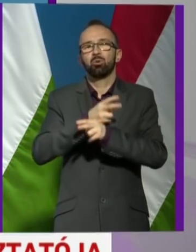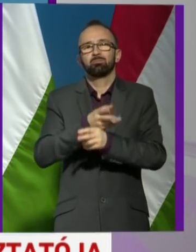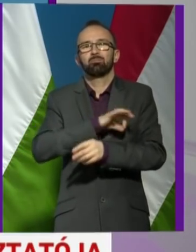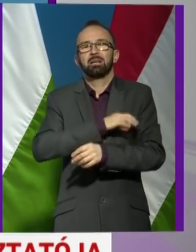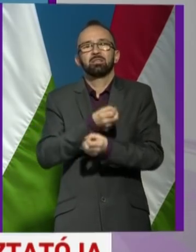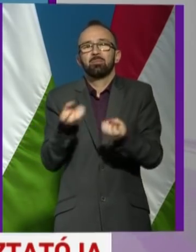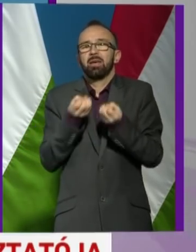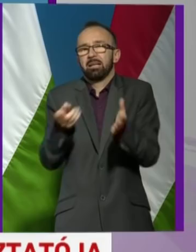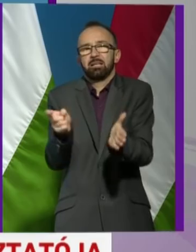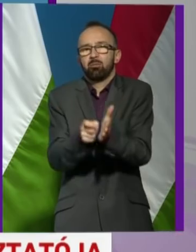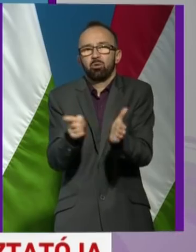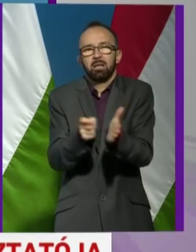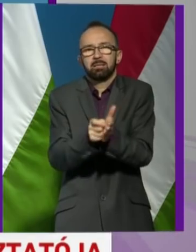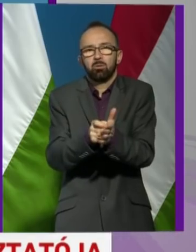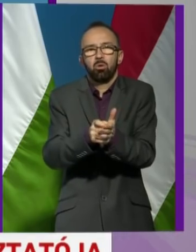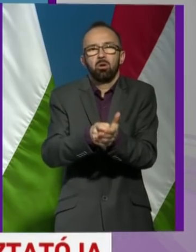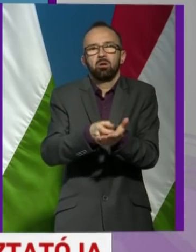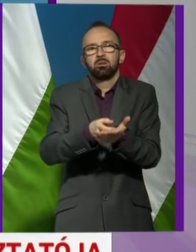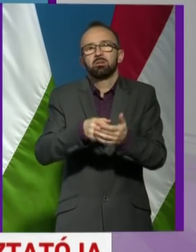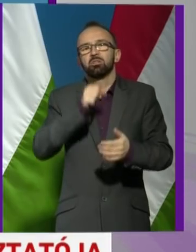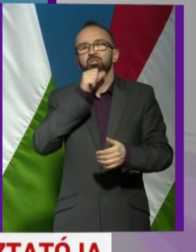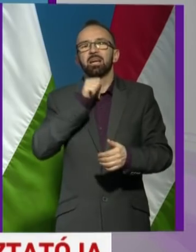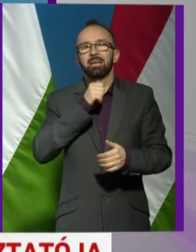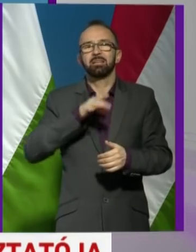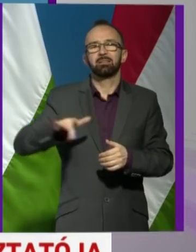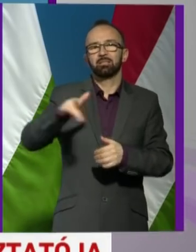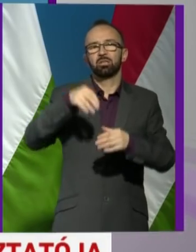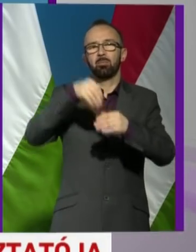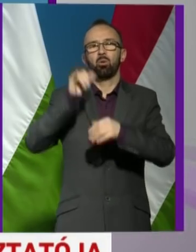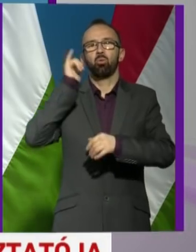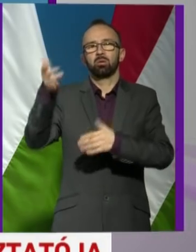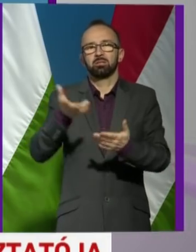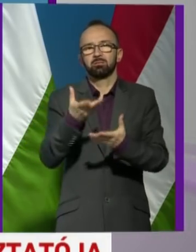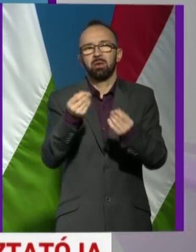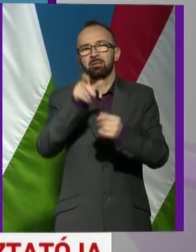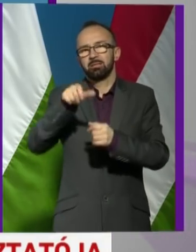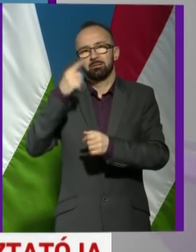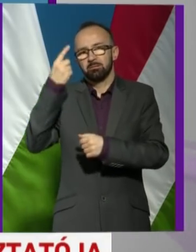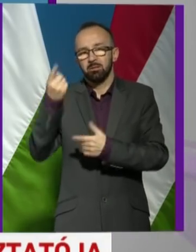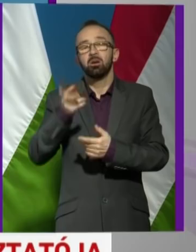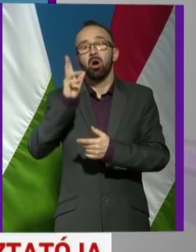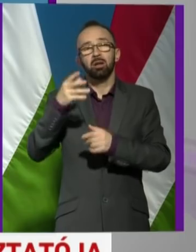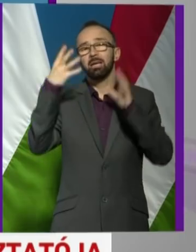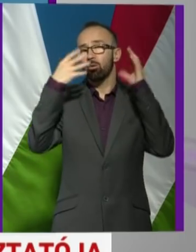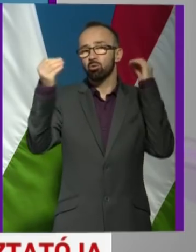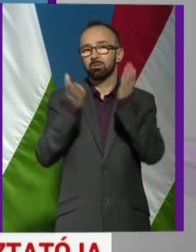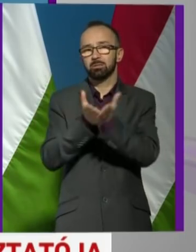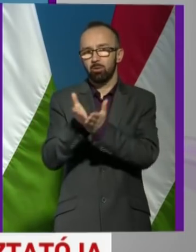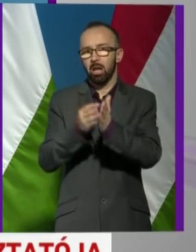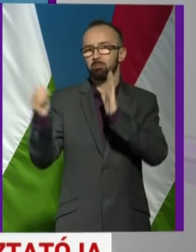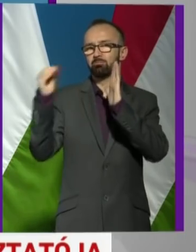semmilyen engedélyhez nem kötött az, hogy ők se engeni térségen belül utazzanak. Azokról tudunk, akik a konzuli szolgálatnál